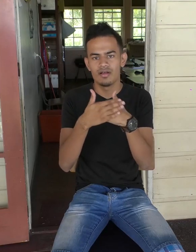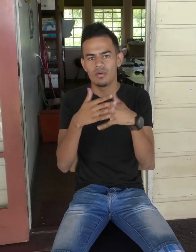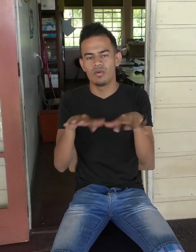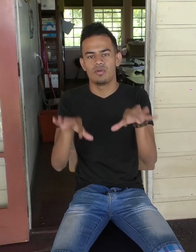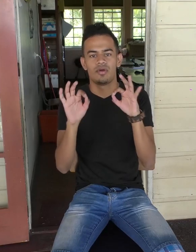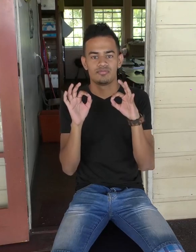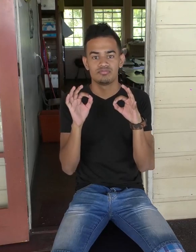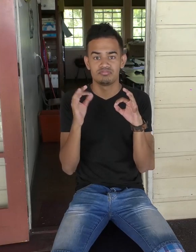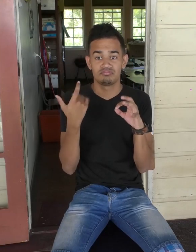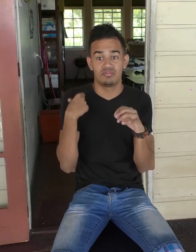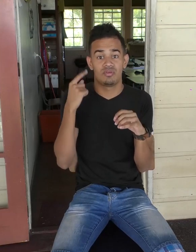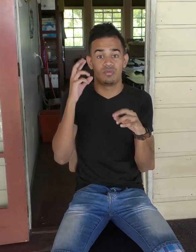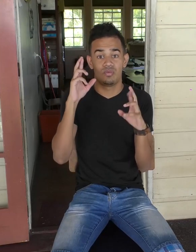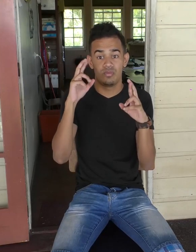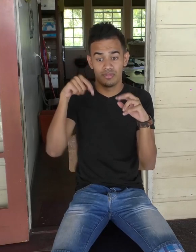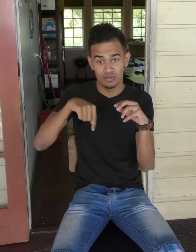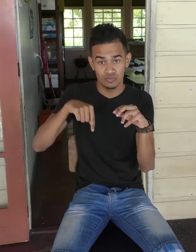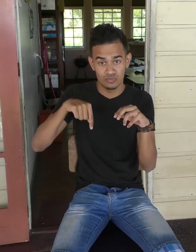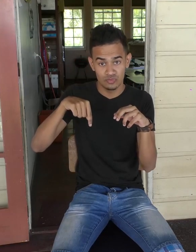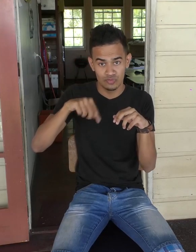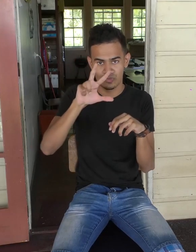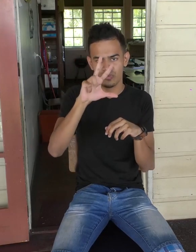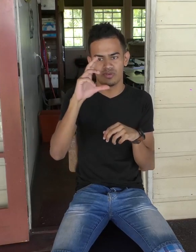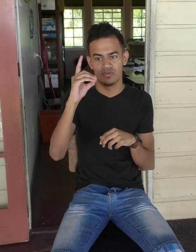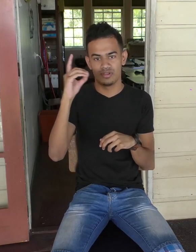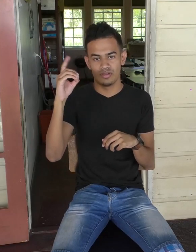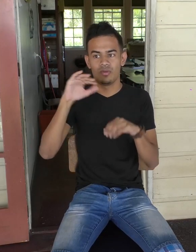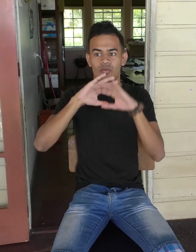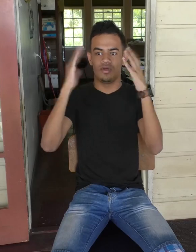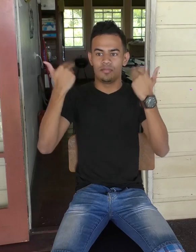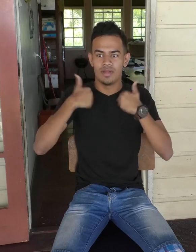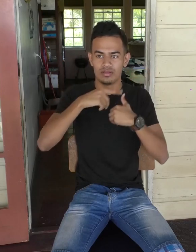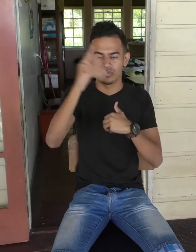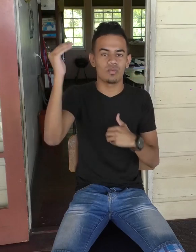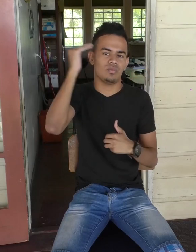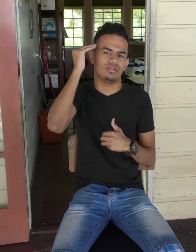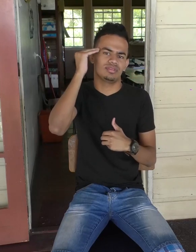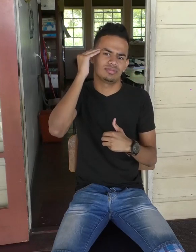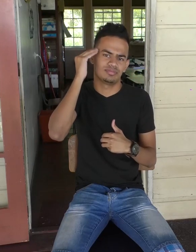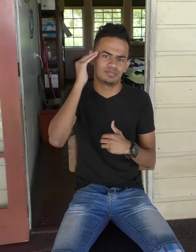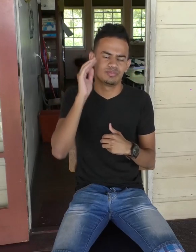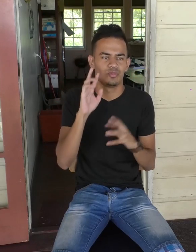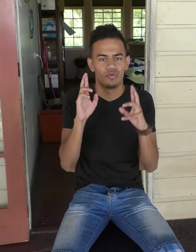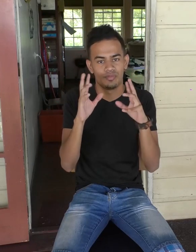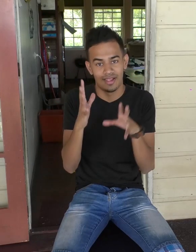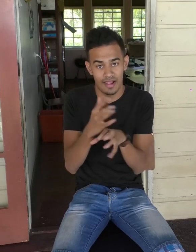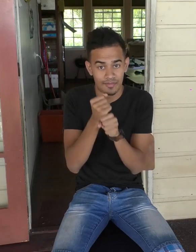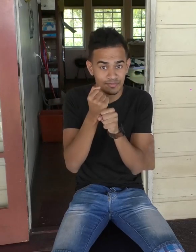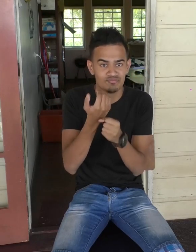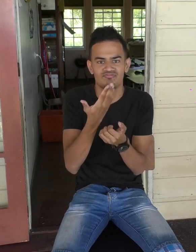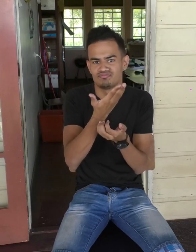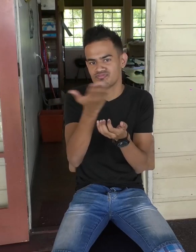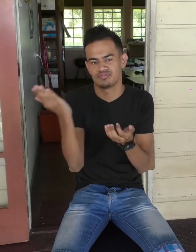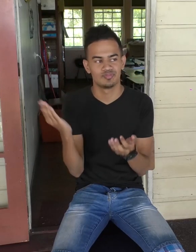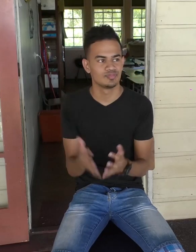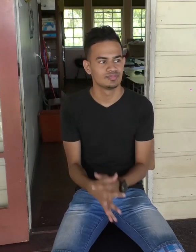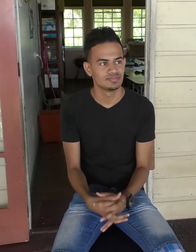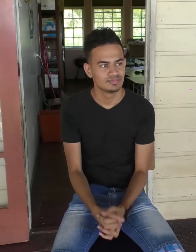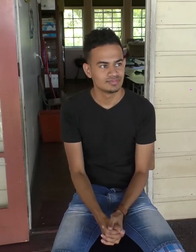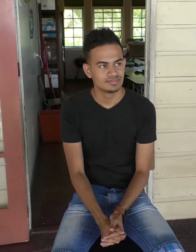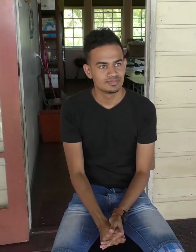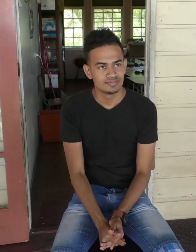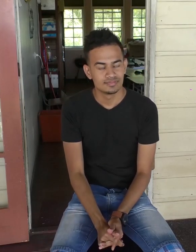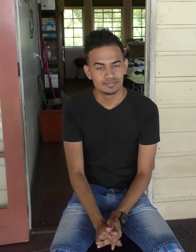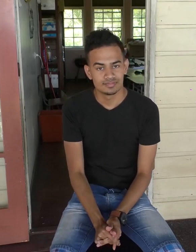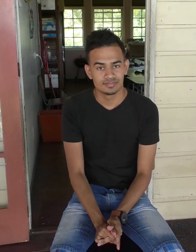tolkenopleiding eigenlijk hier. En er zijn zeker, er zijn maar drie tolken hier. Dus werelddovendag. Zij zijn er zoveel dingen